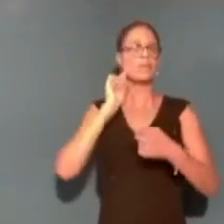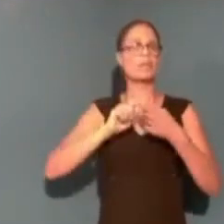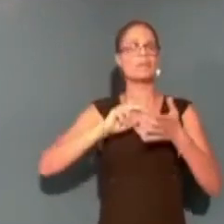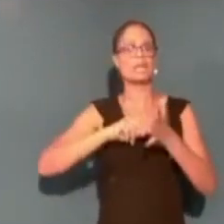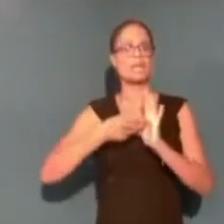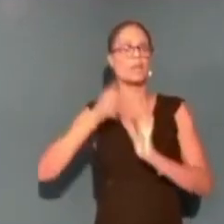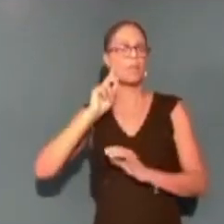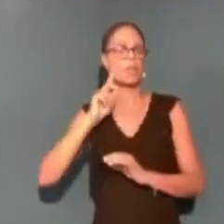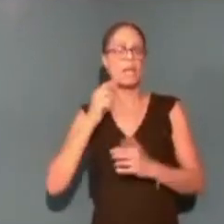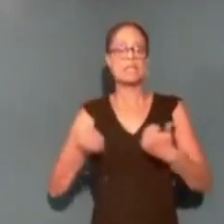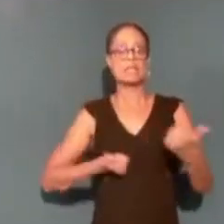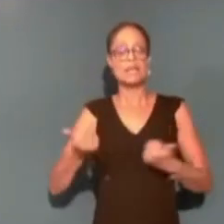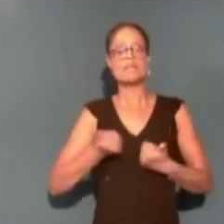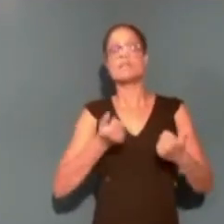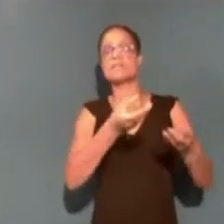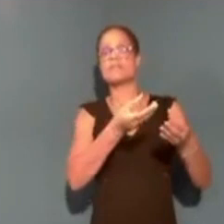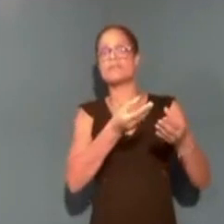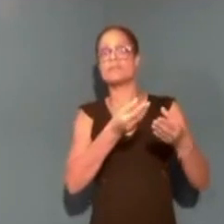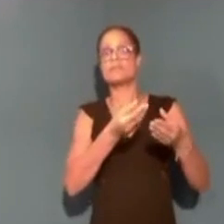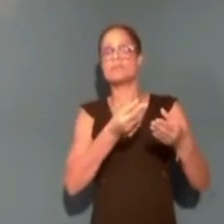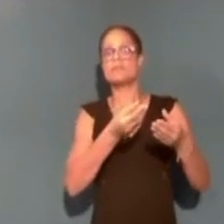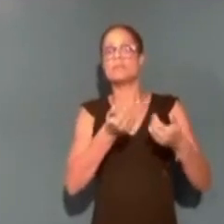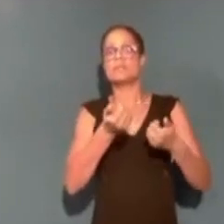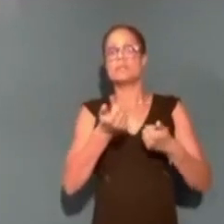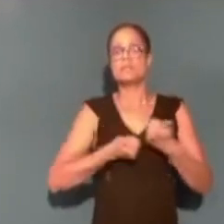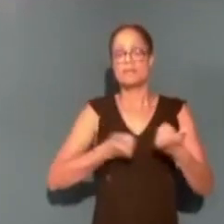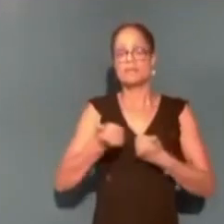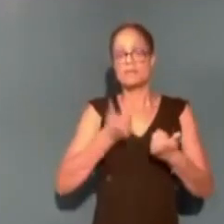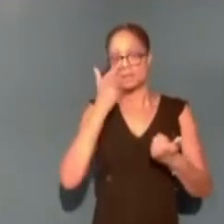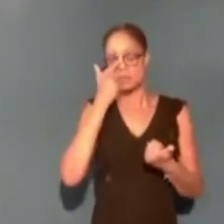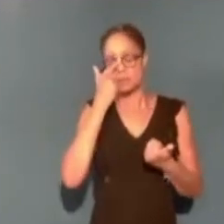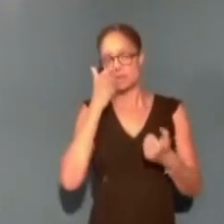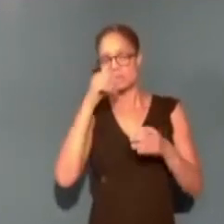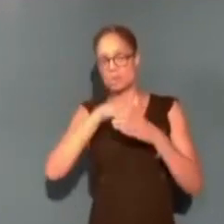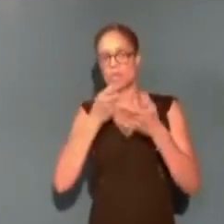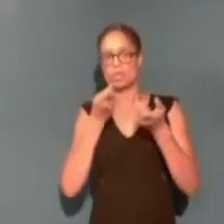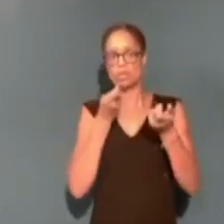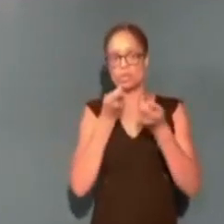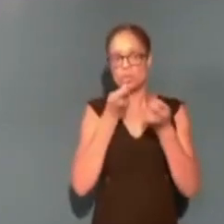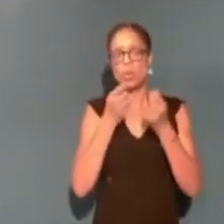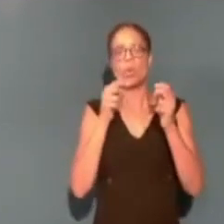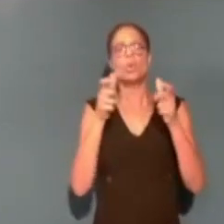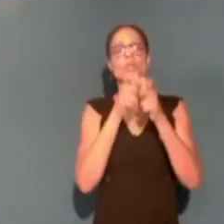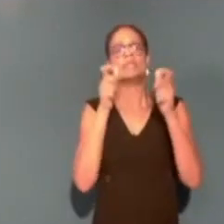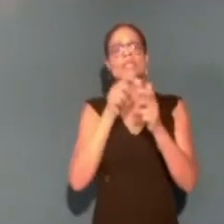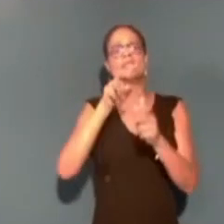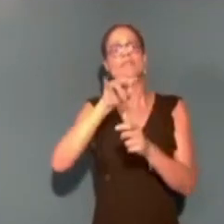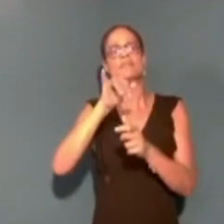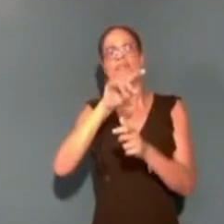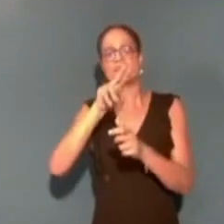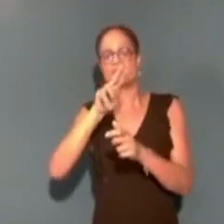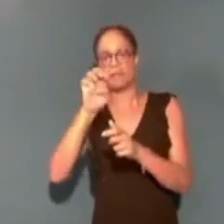services avaient chiffré, nos services qui suivent la gestion de l'usine de Vivay, avaient chiffré